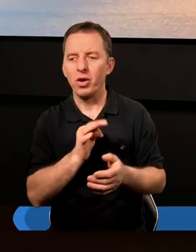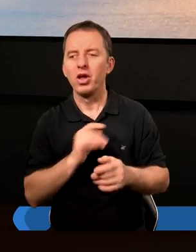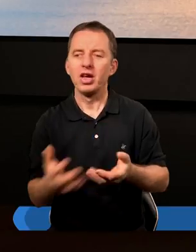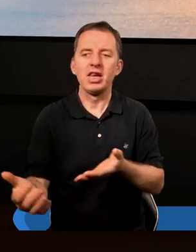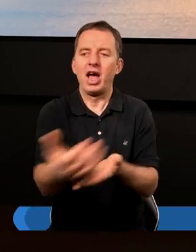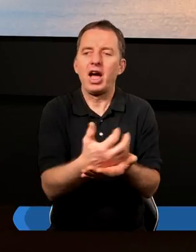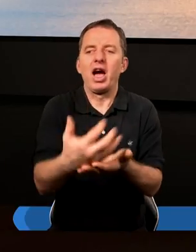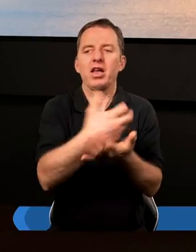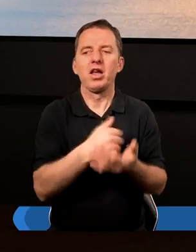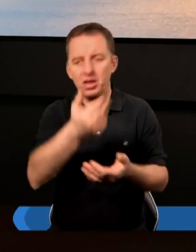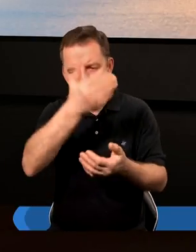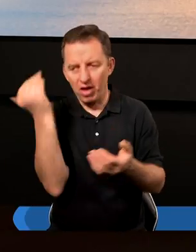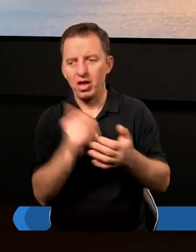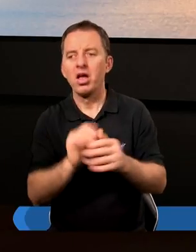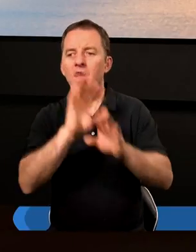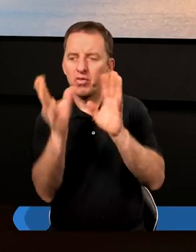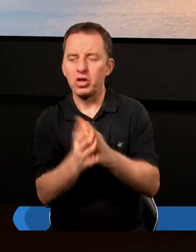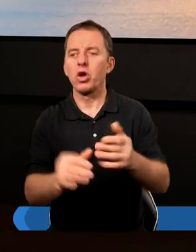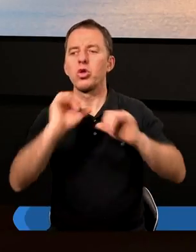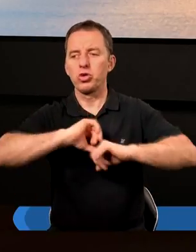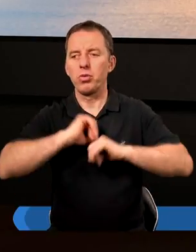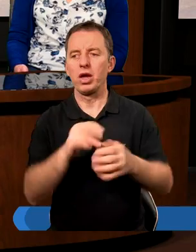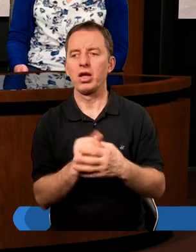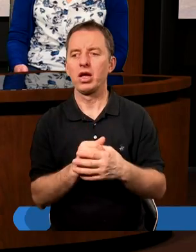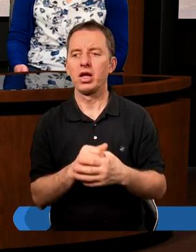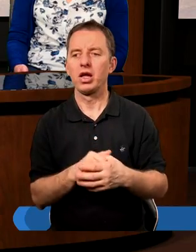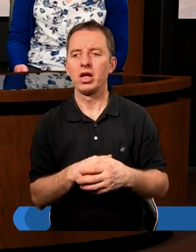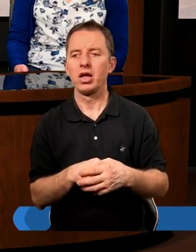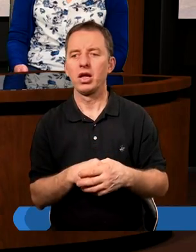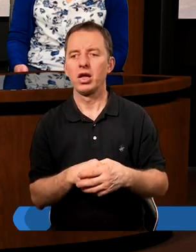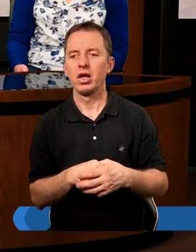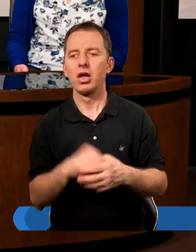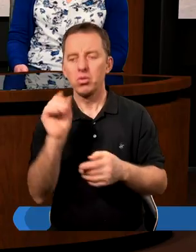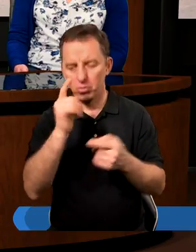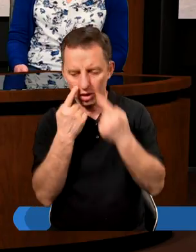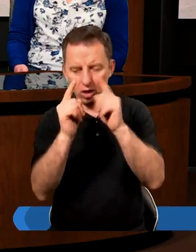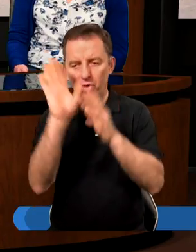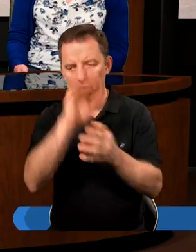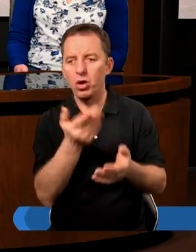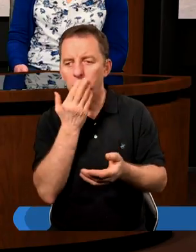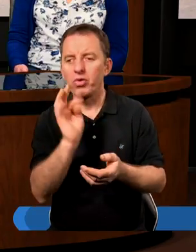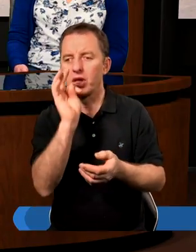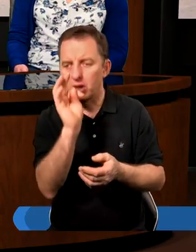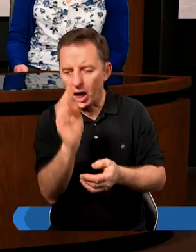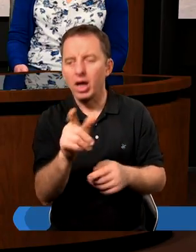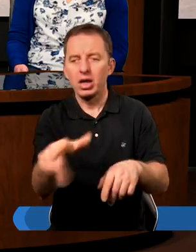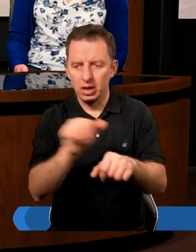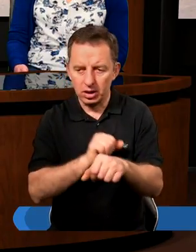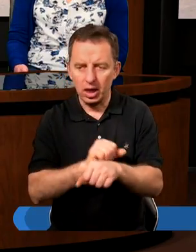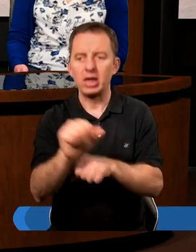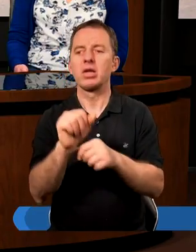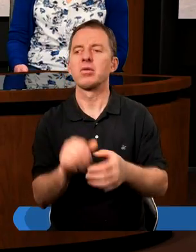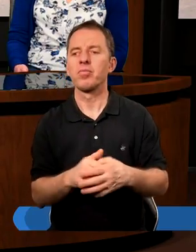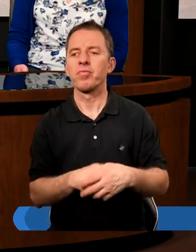moje, bym zagarniał, no nie wiem, wszystko do siebie. I nagle postrzegamy Boga, który mówi tak, rzeczywiście tak jest